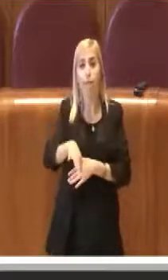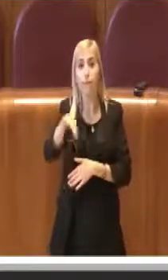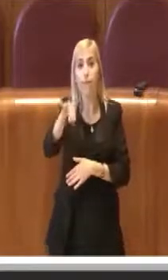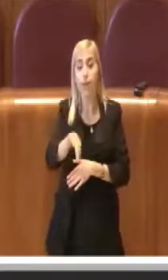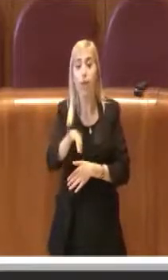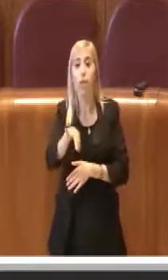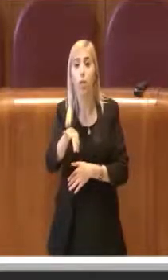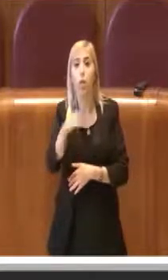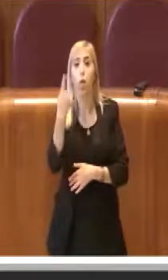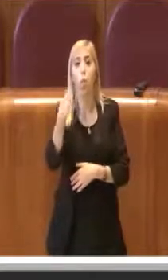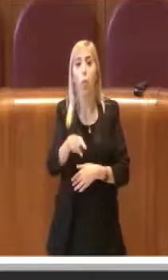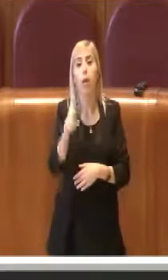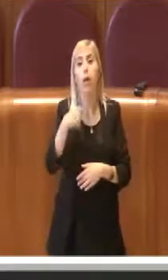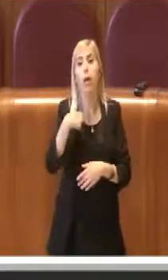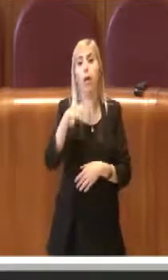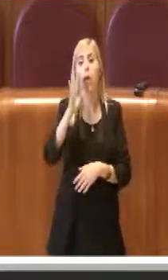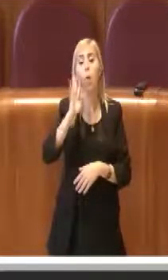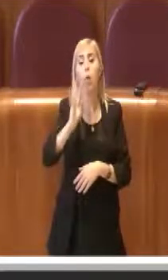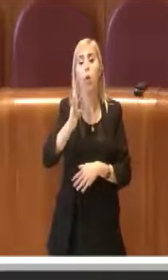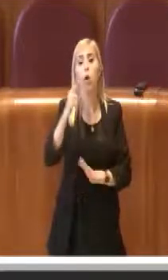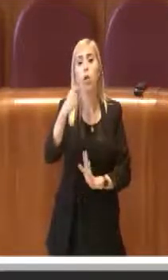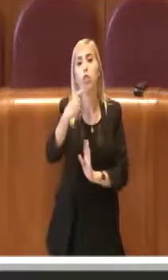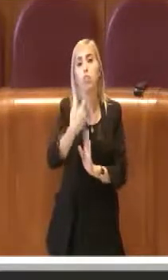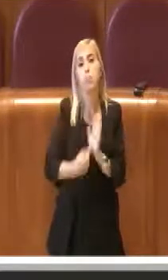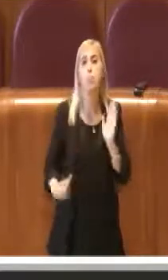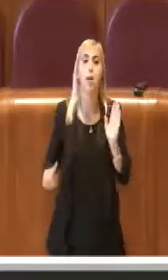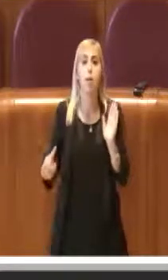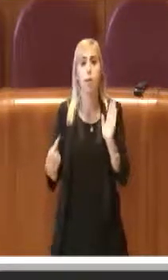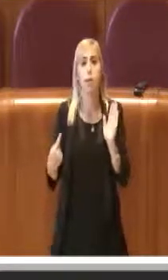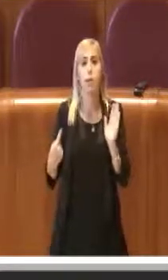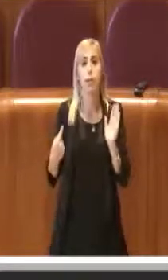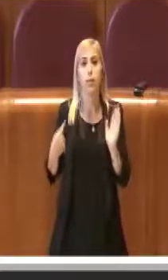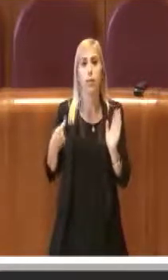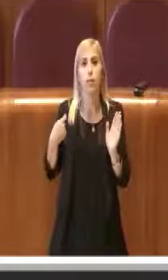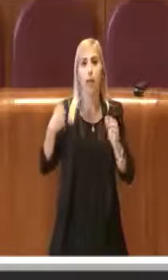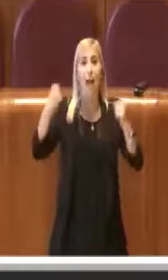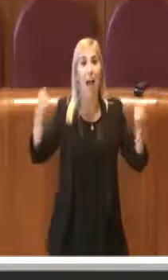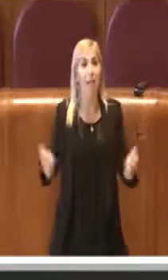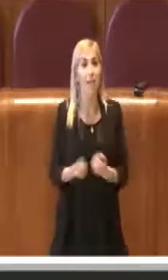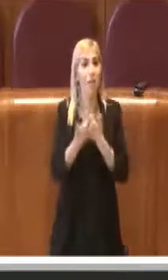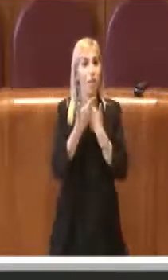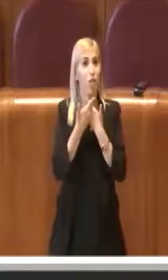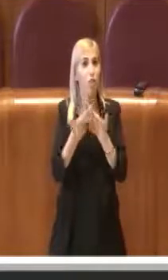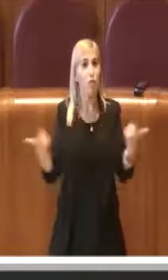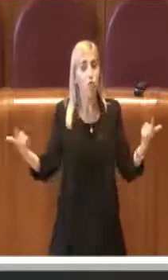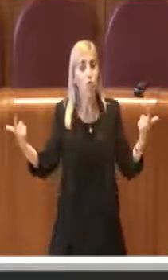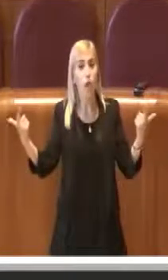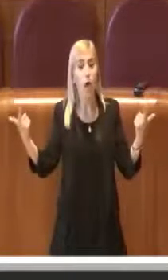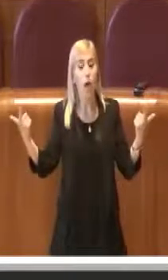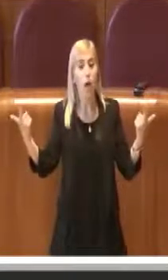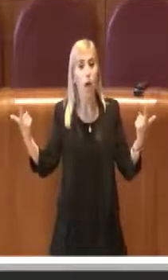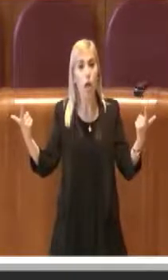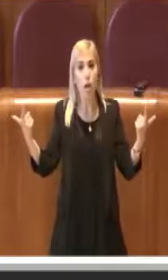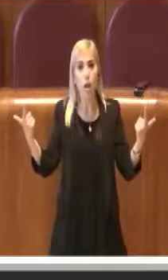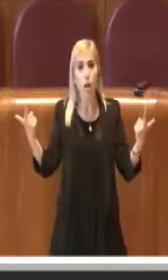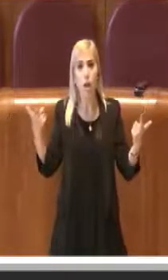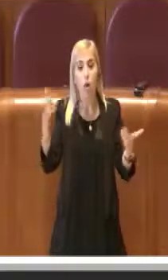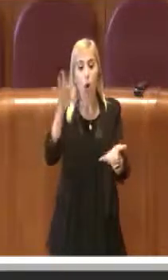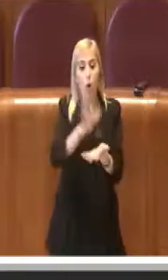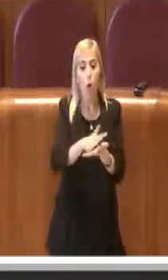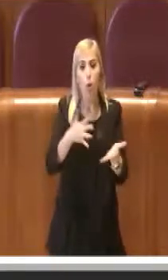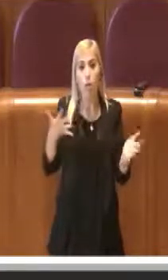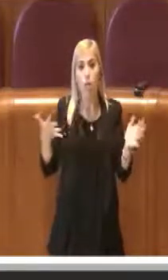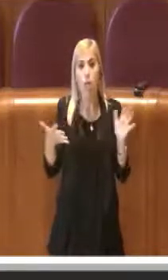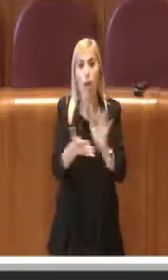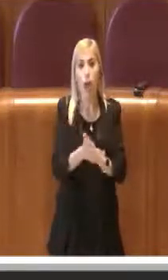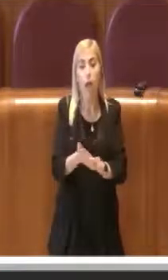per 14 mesi sostanzialmente non hanno potuto fare attività e hanno avuto i contratti, le